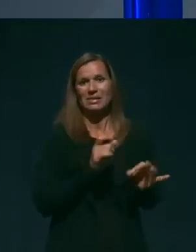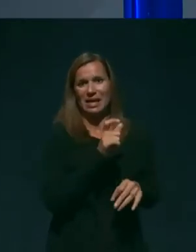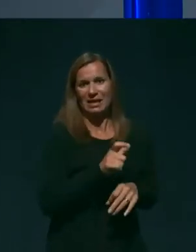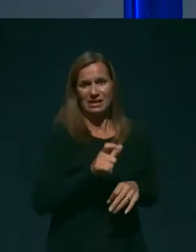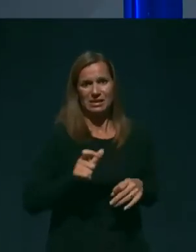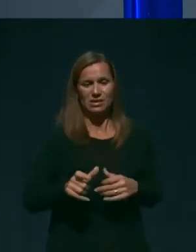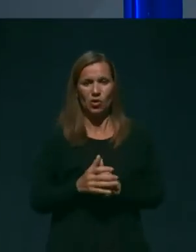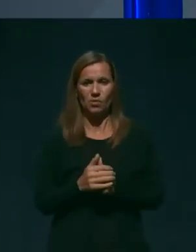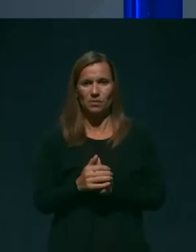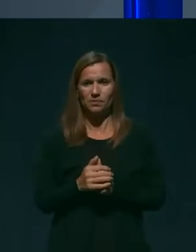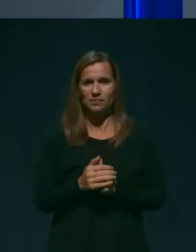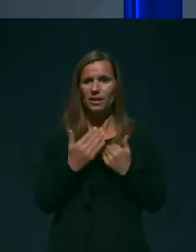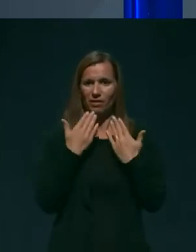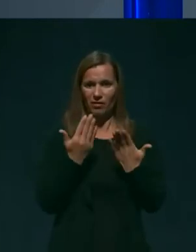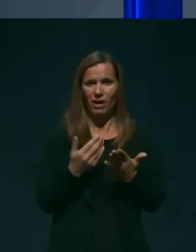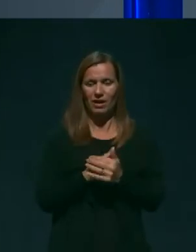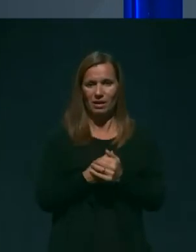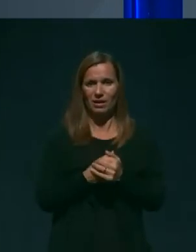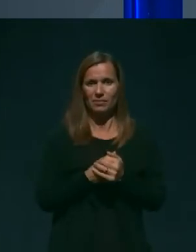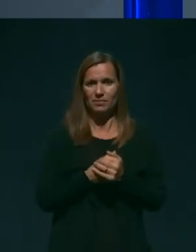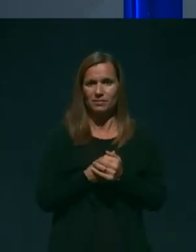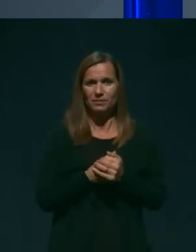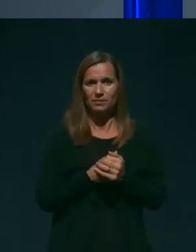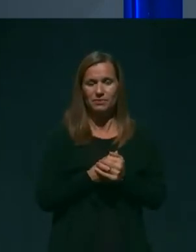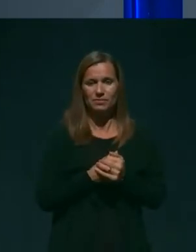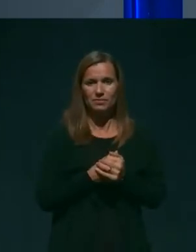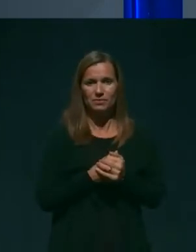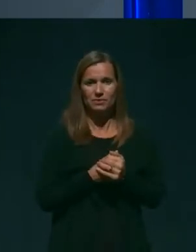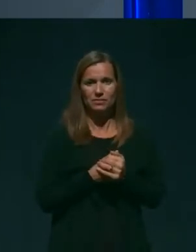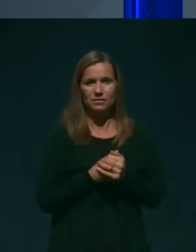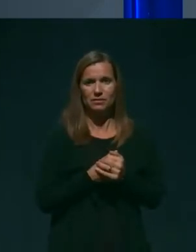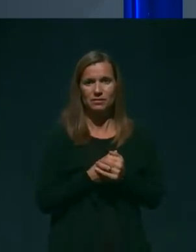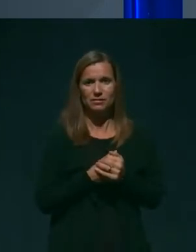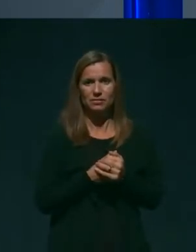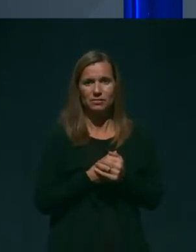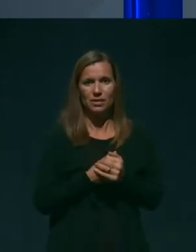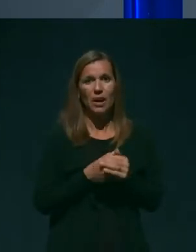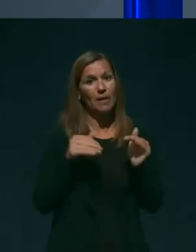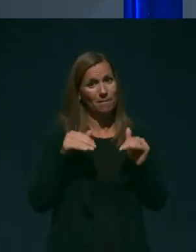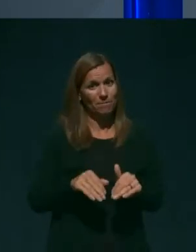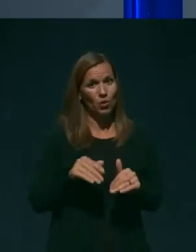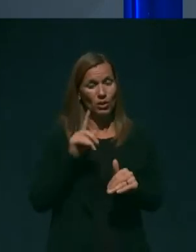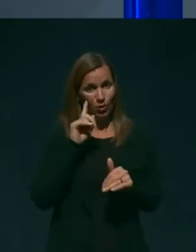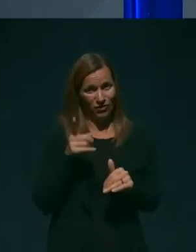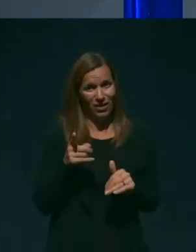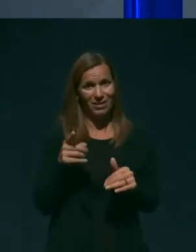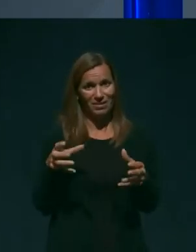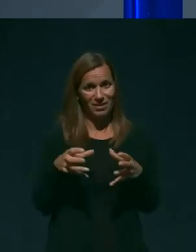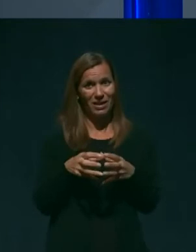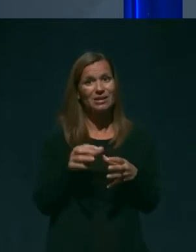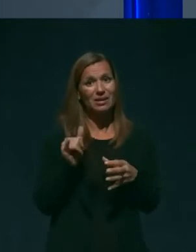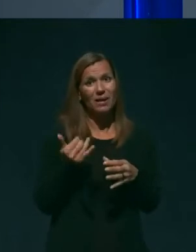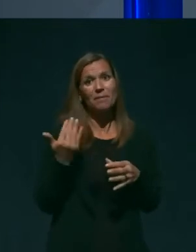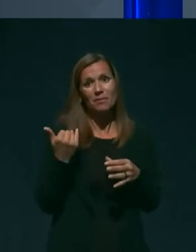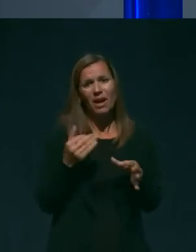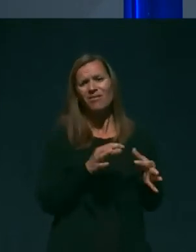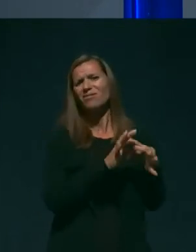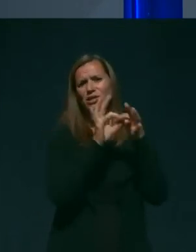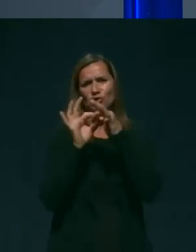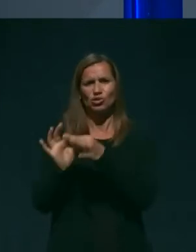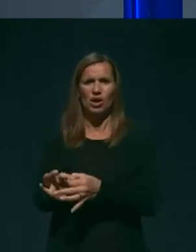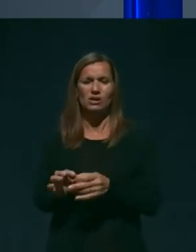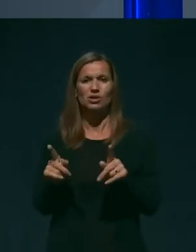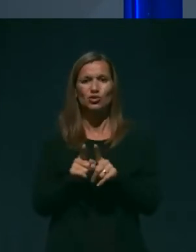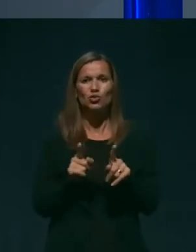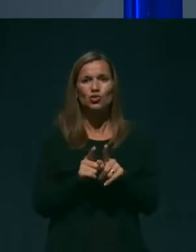Hvala lepa. Torej, vedeti moramo seveda, da je bila vse čas, tudi v roku